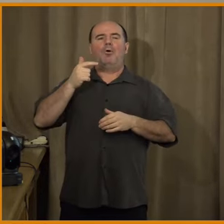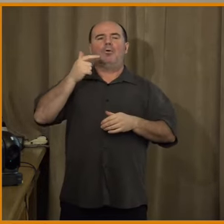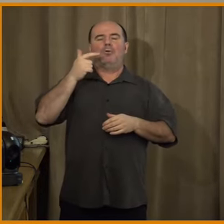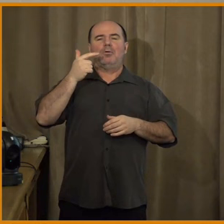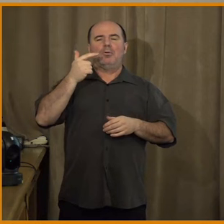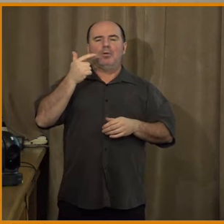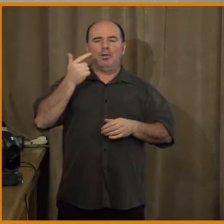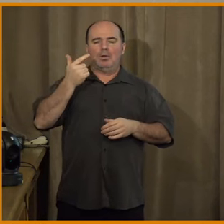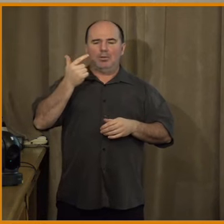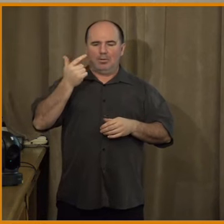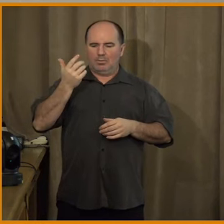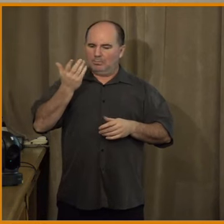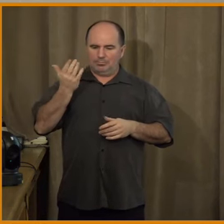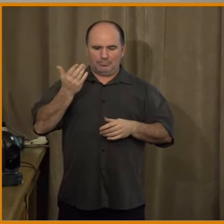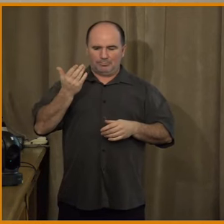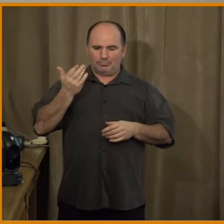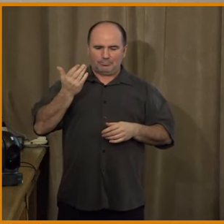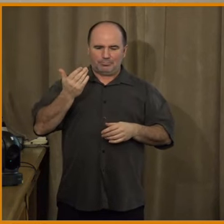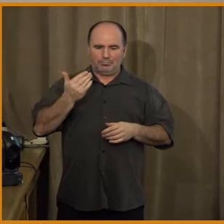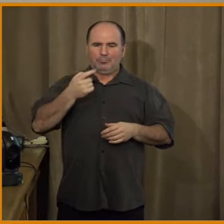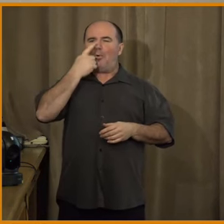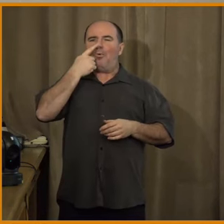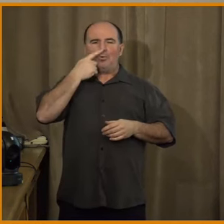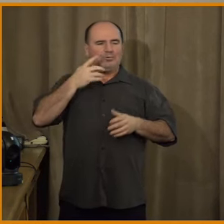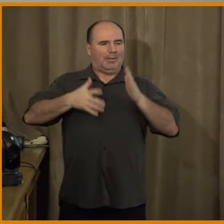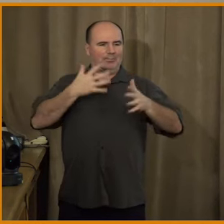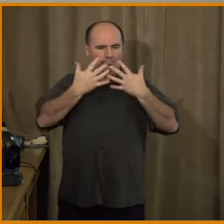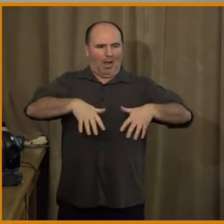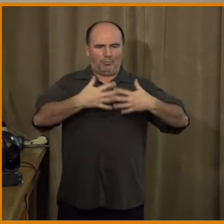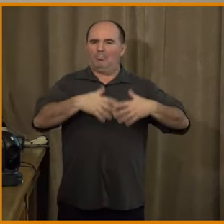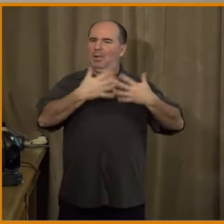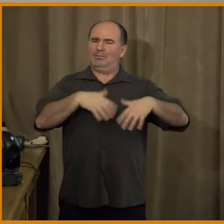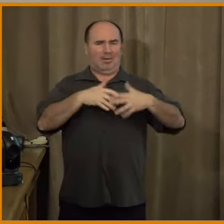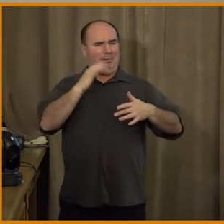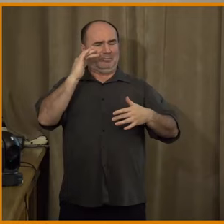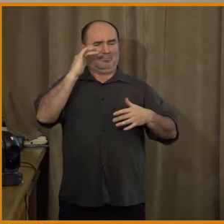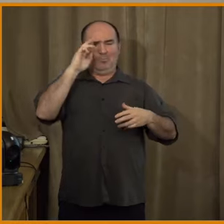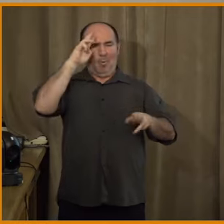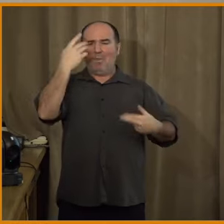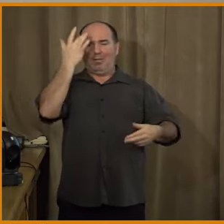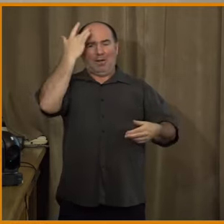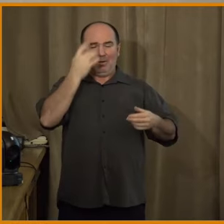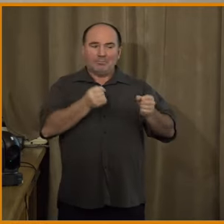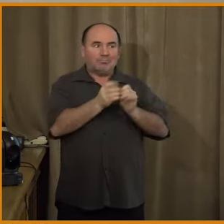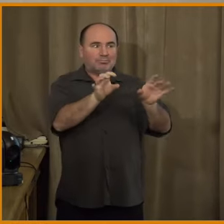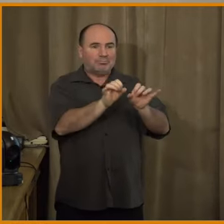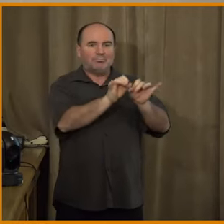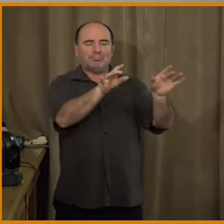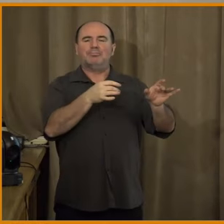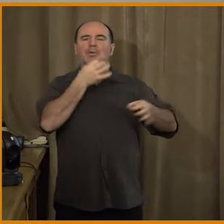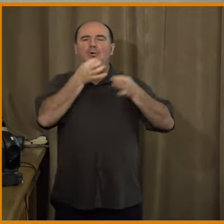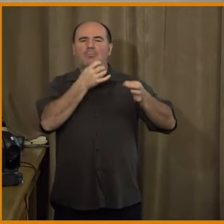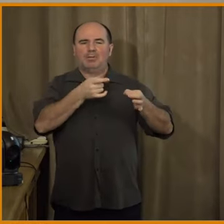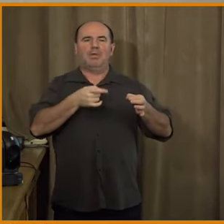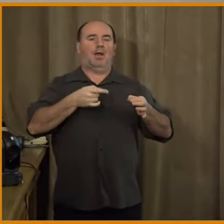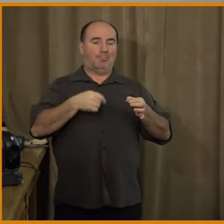botů, které byl se stříhaný video Petra Pavla, a kde vysloveně říkal po té stříhané verzi, že